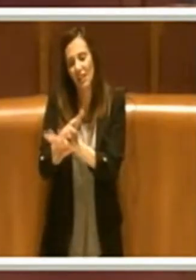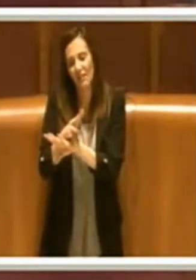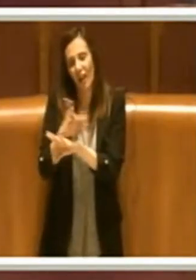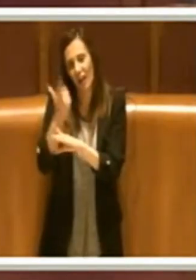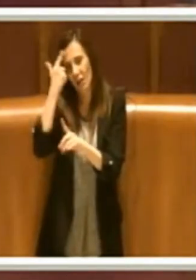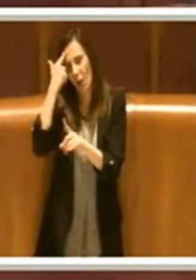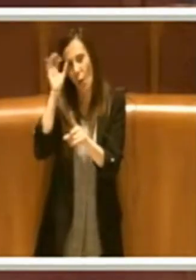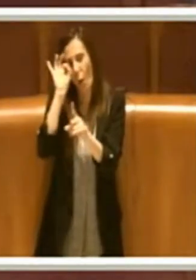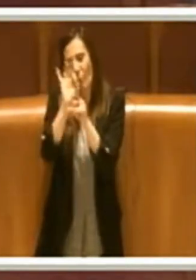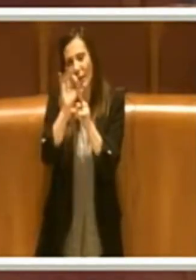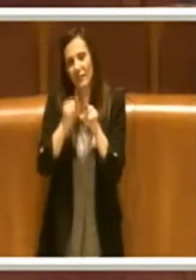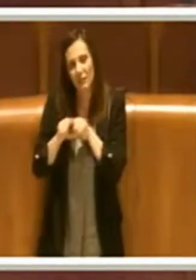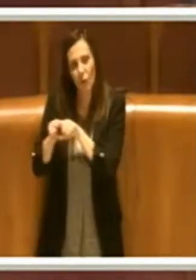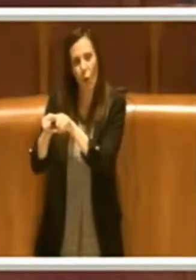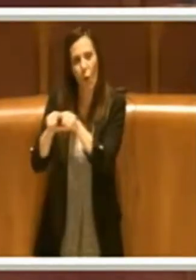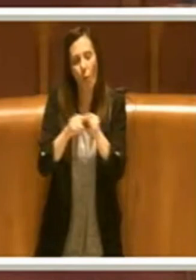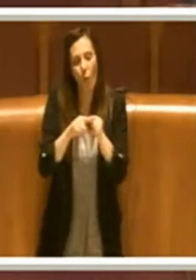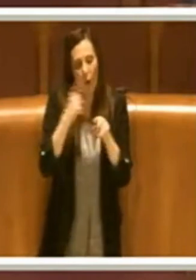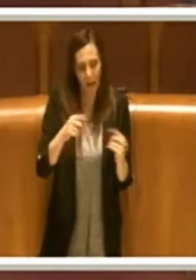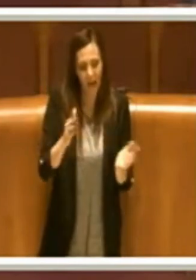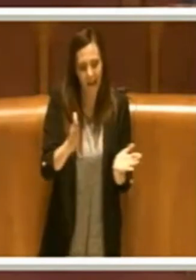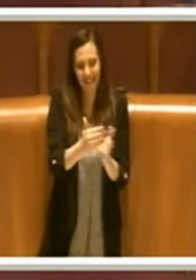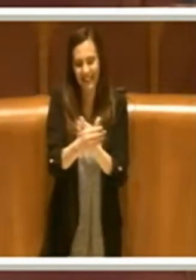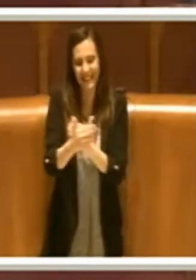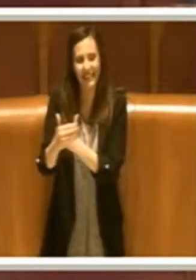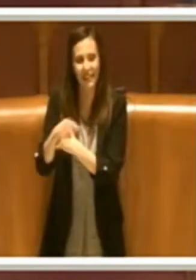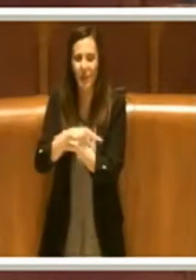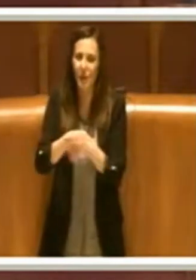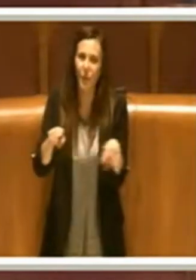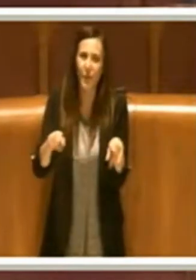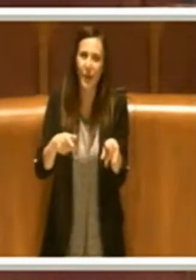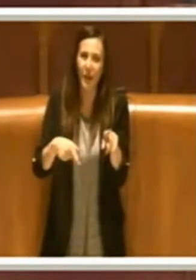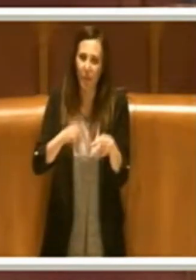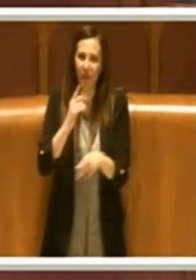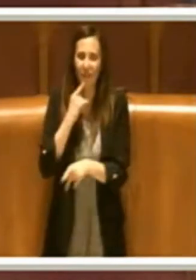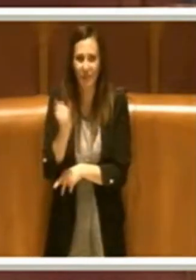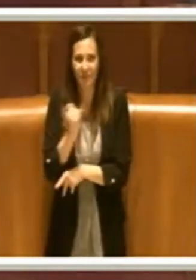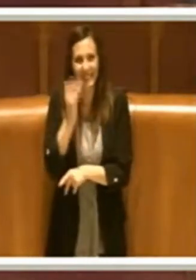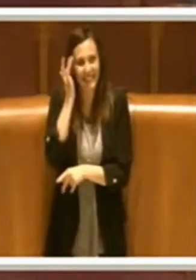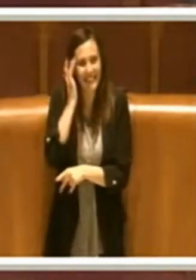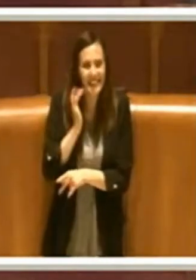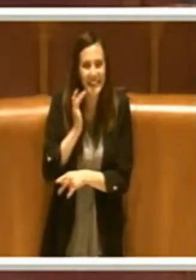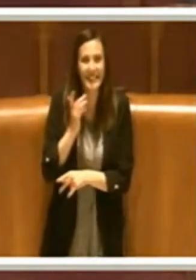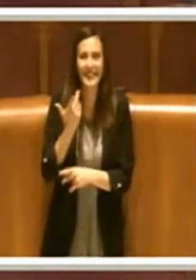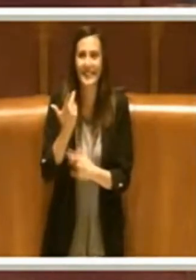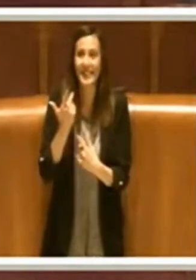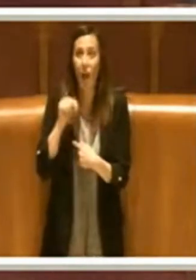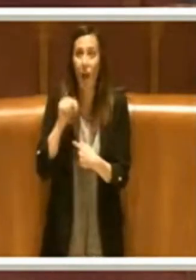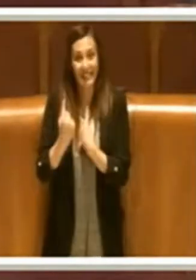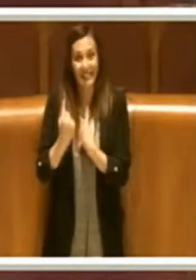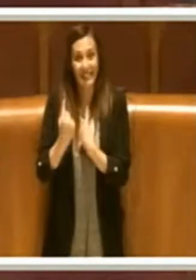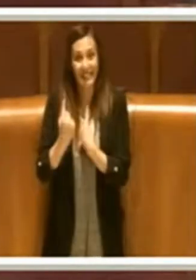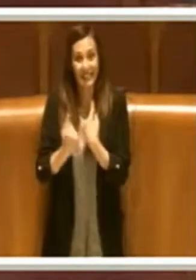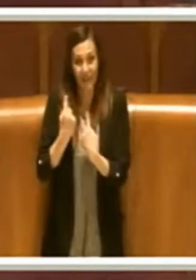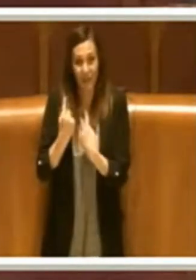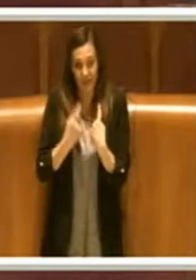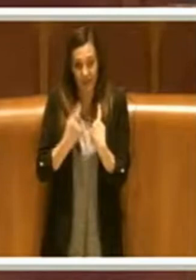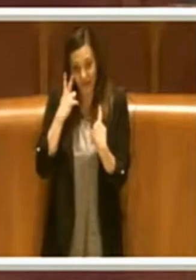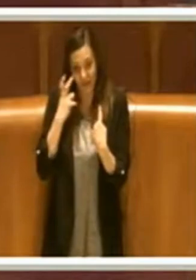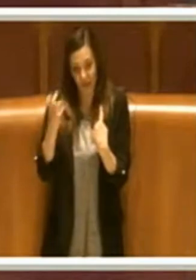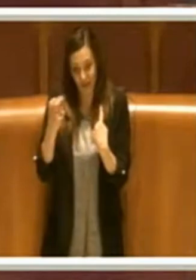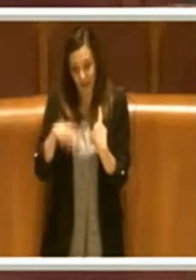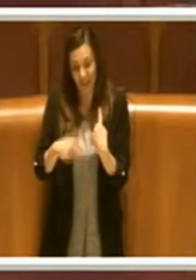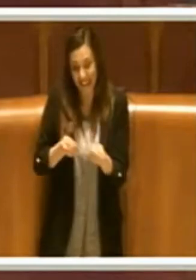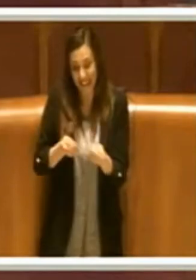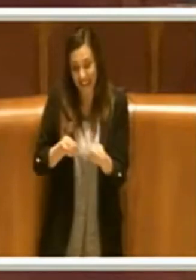in quei settori che possono essere più facilmente a rischio, fermo restando che oggi nella situazione che ci troviamo